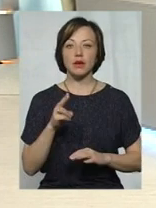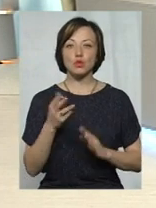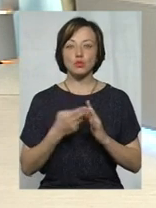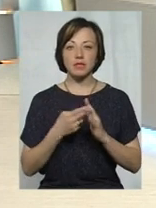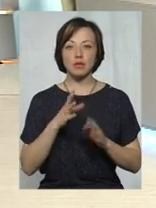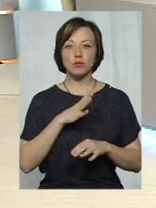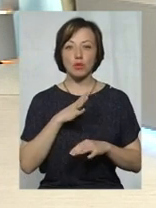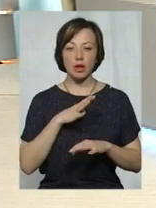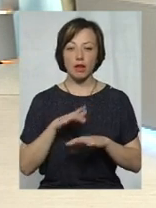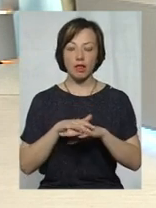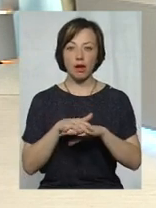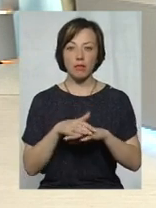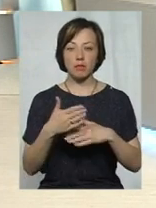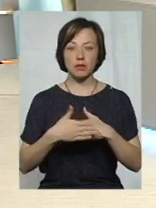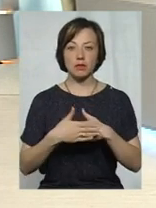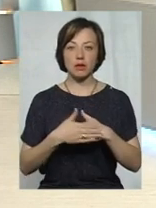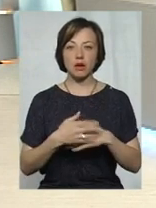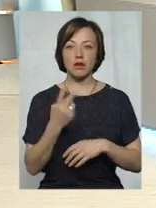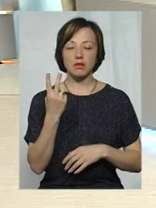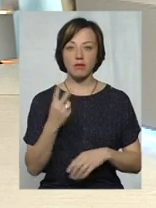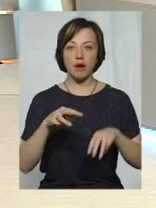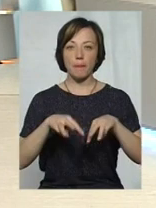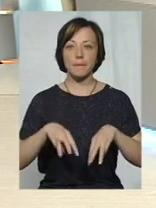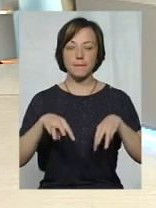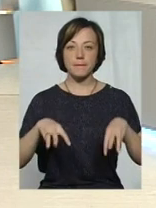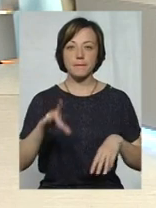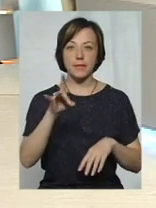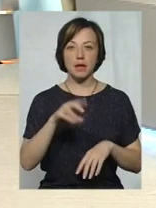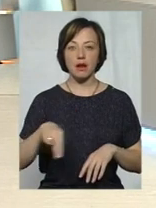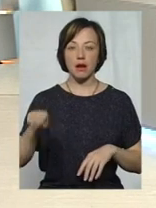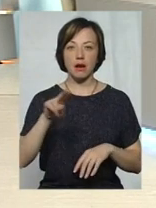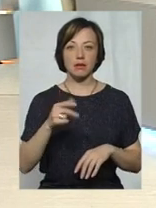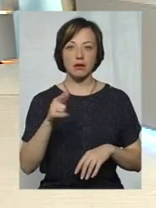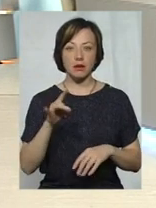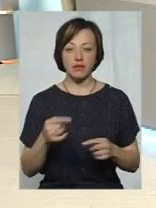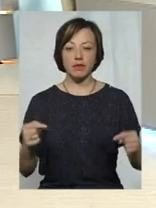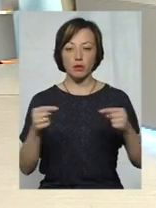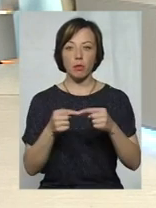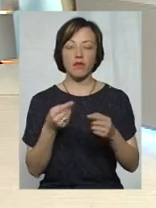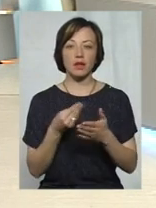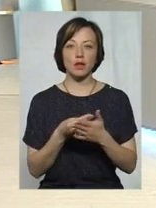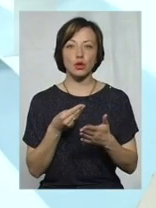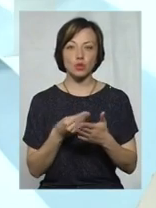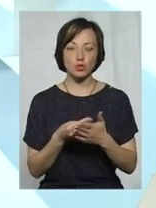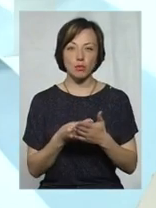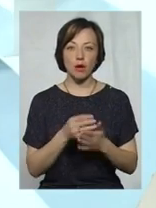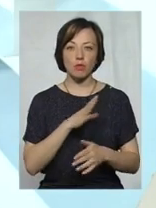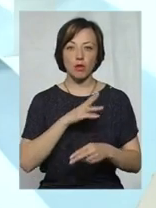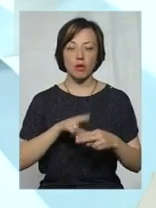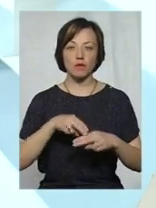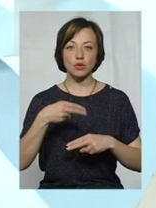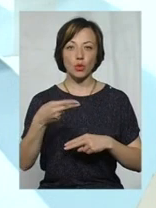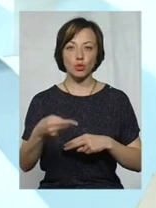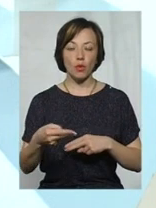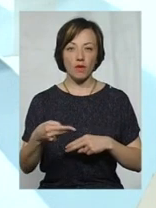нараховані близько на 2 мільярда гривень. Відповідна сума була відшкодована